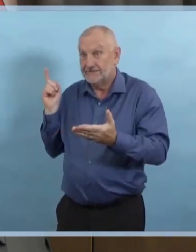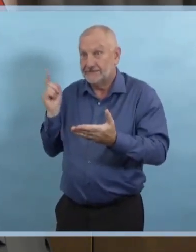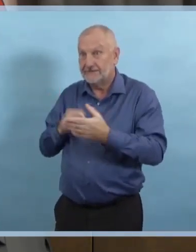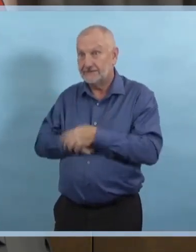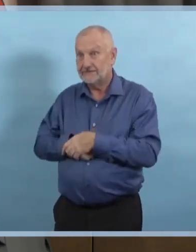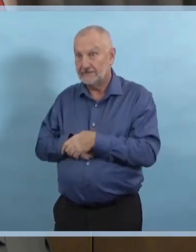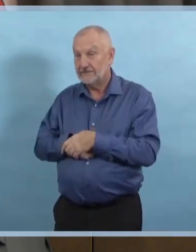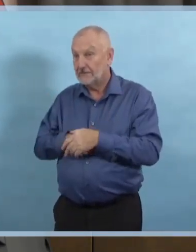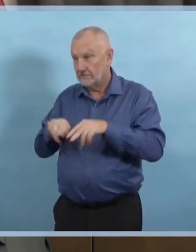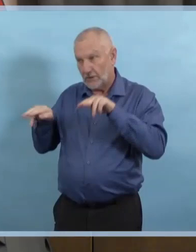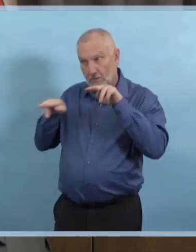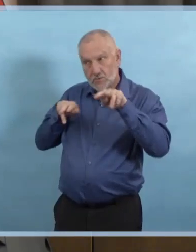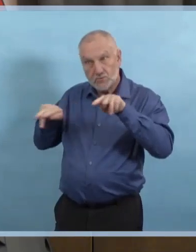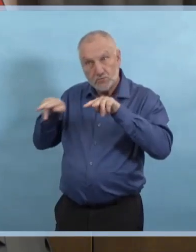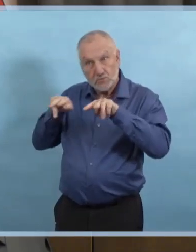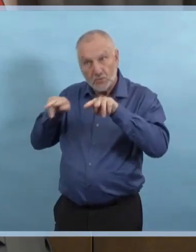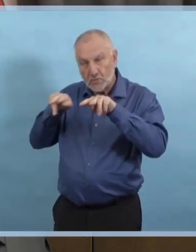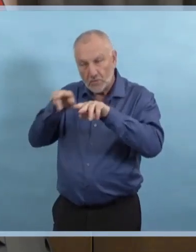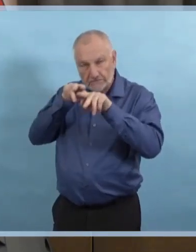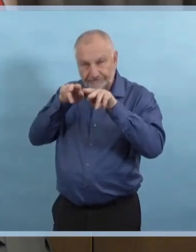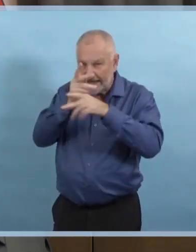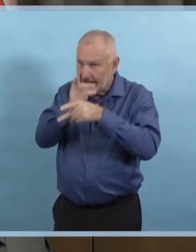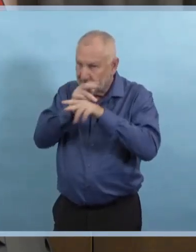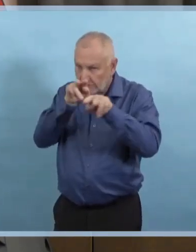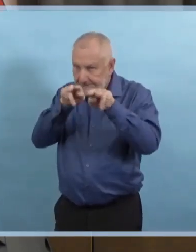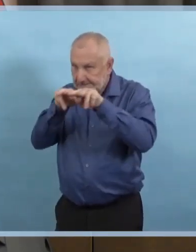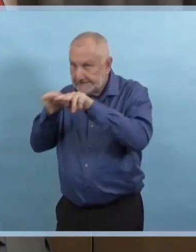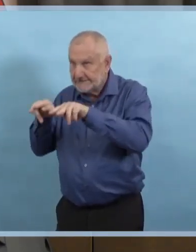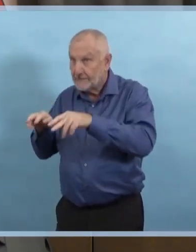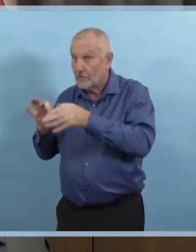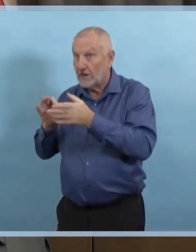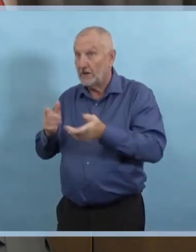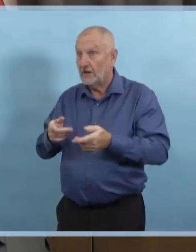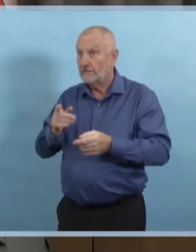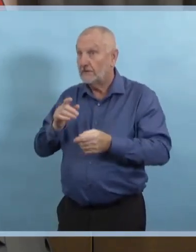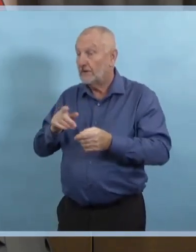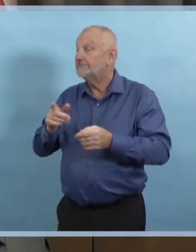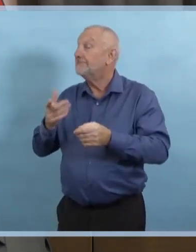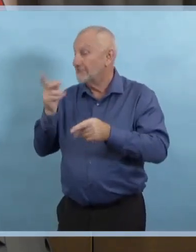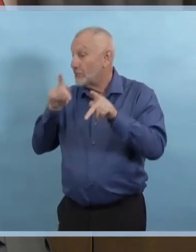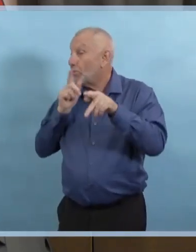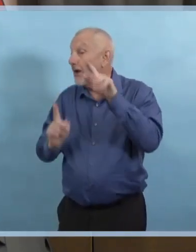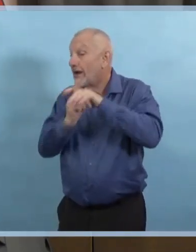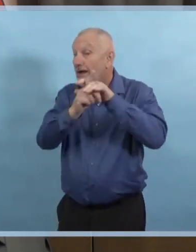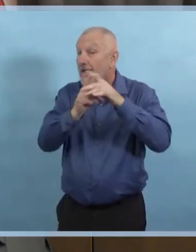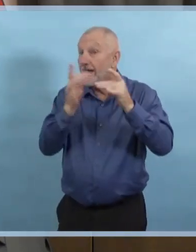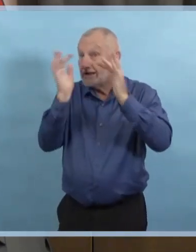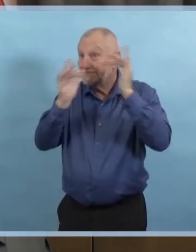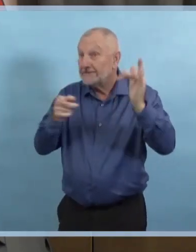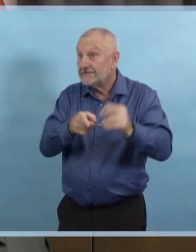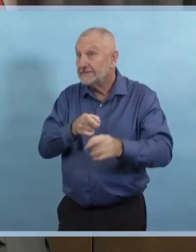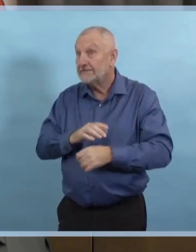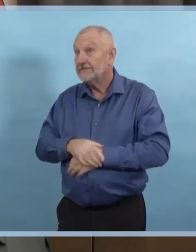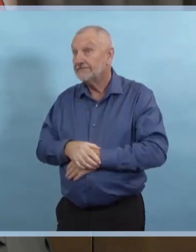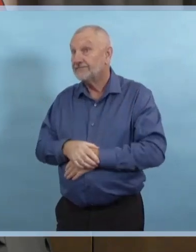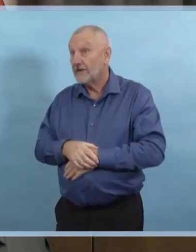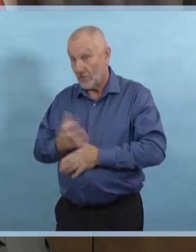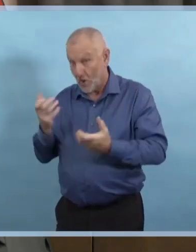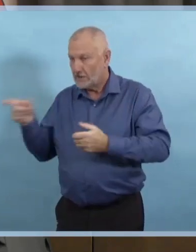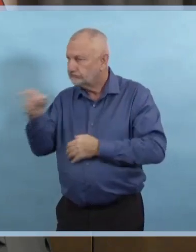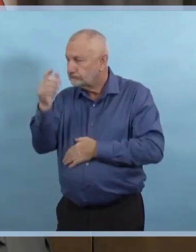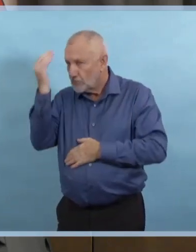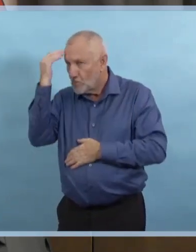vous sachiez que nous continuons à avoir de la capacité partout dans le système, dans les soins médicaux et aussi aux soins